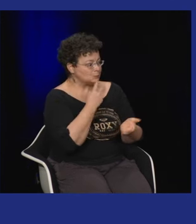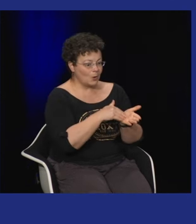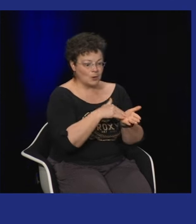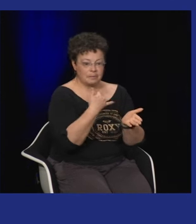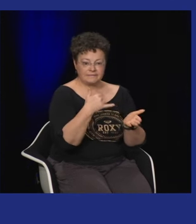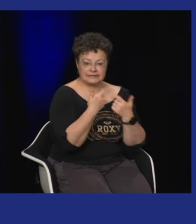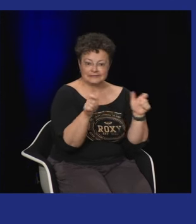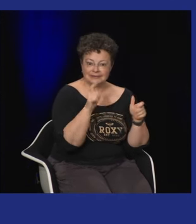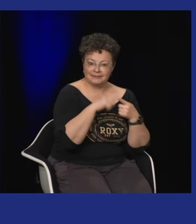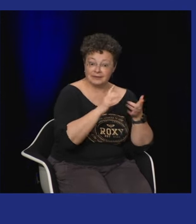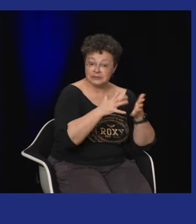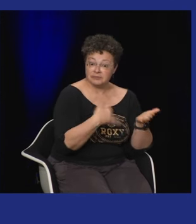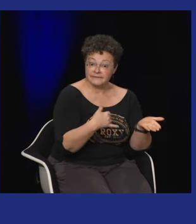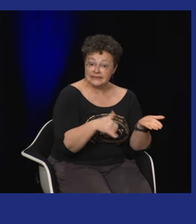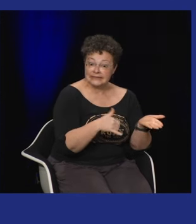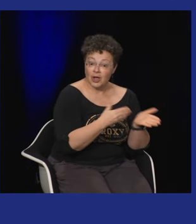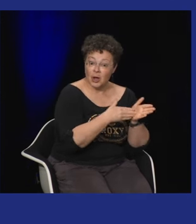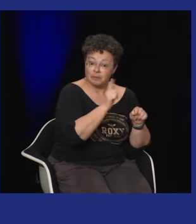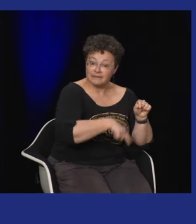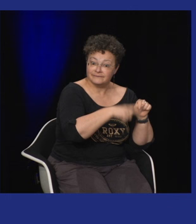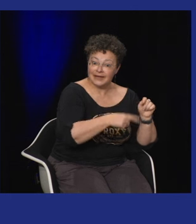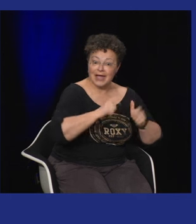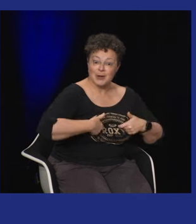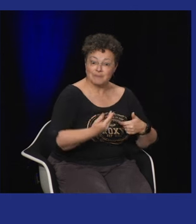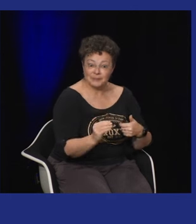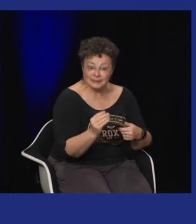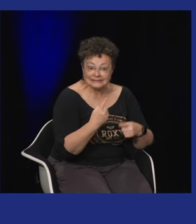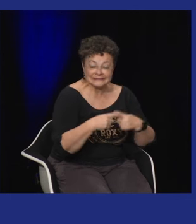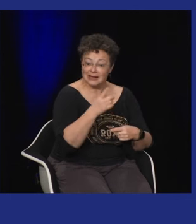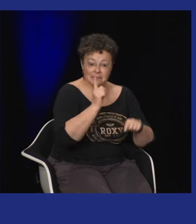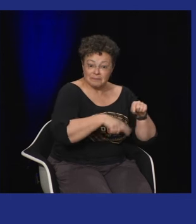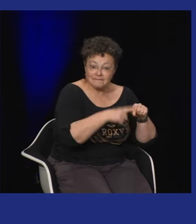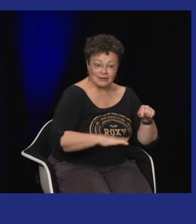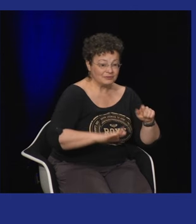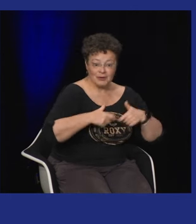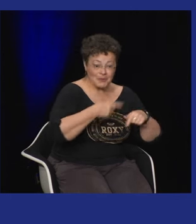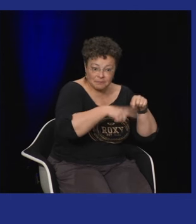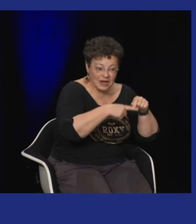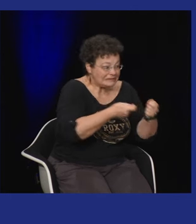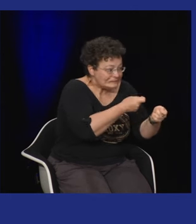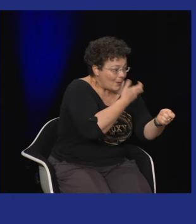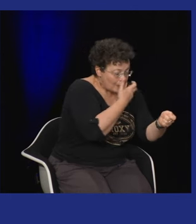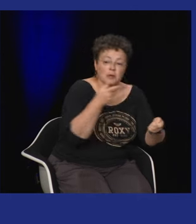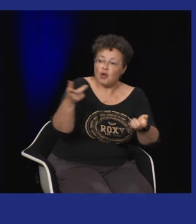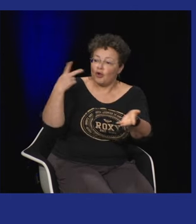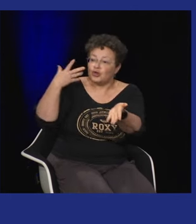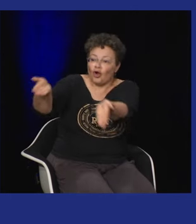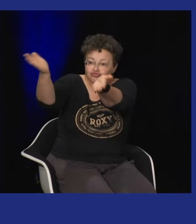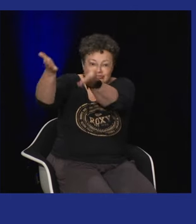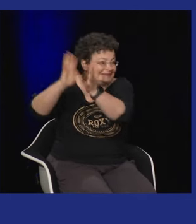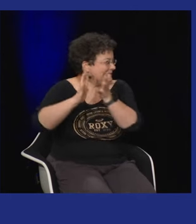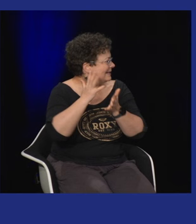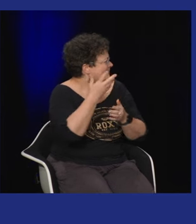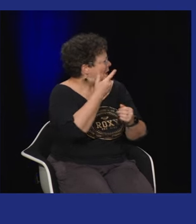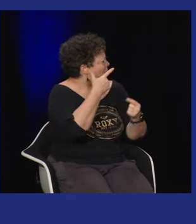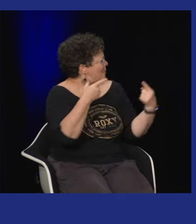qui en prennent la langue des signes comparé à des personnes sourdes alors l'accessibilité n'est pas terminée on est encore privé à l'école elle est encore privée de langue des